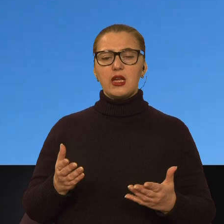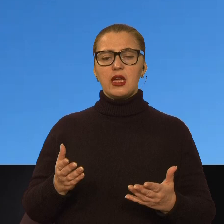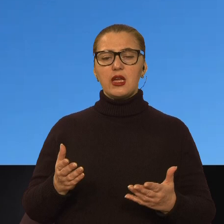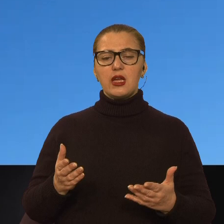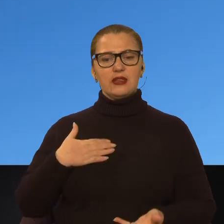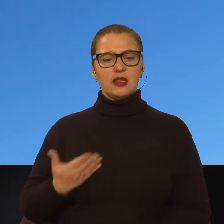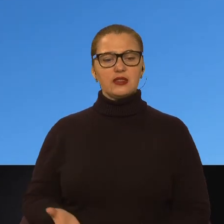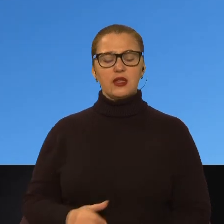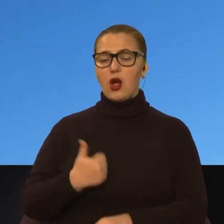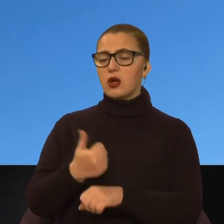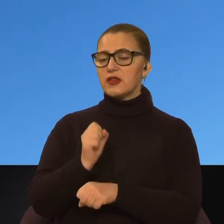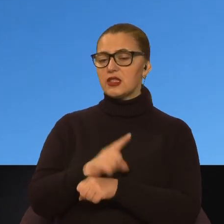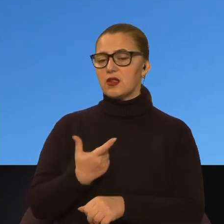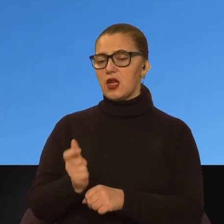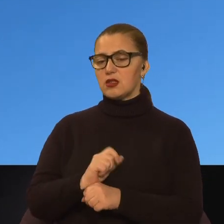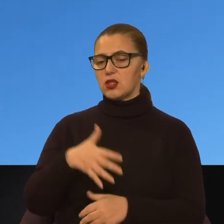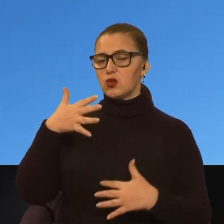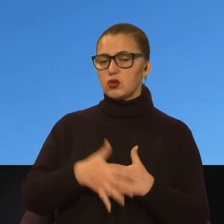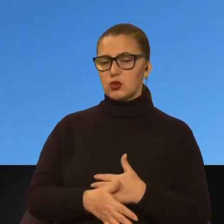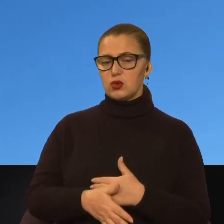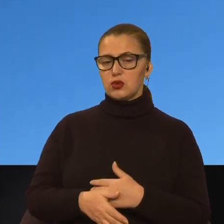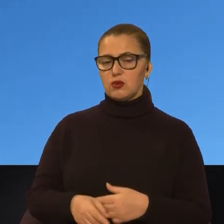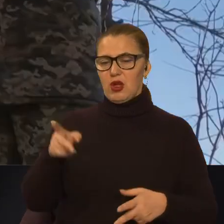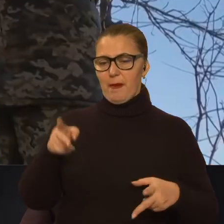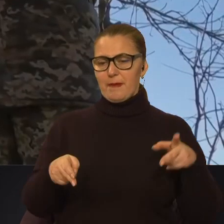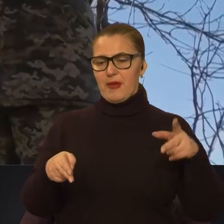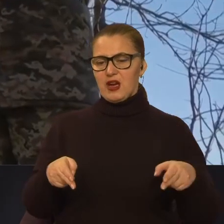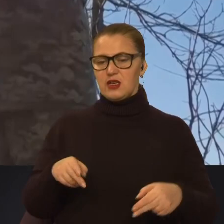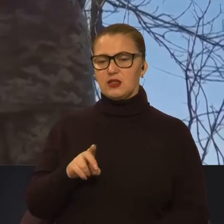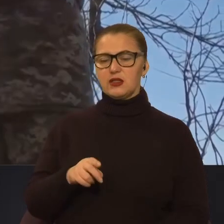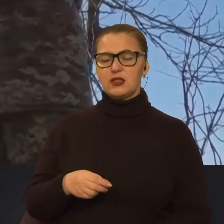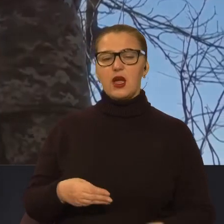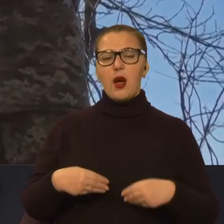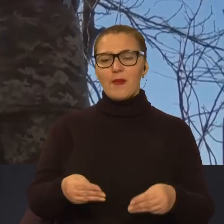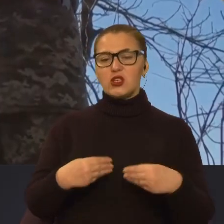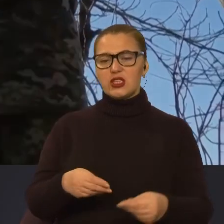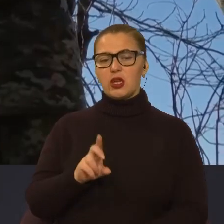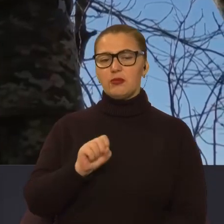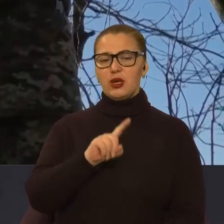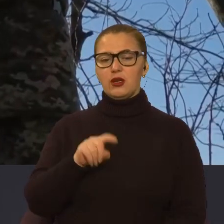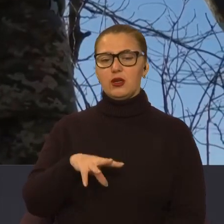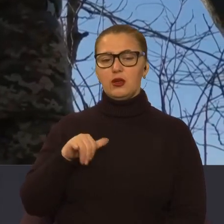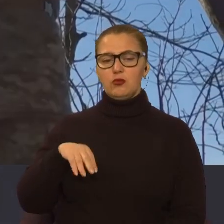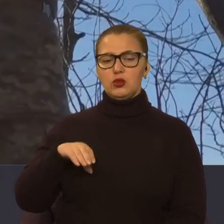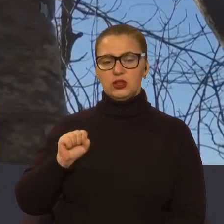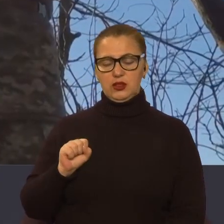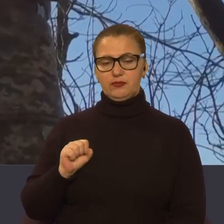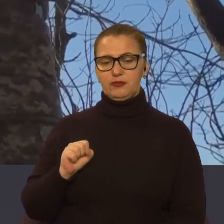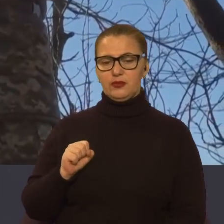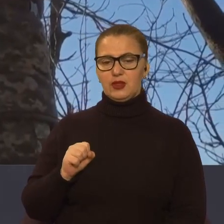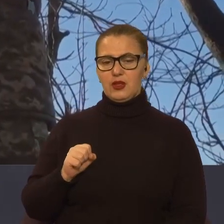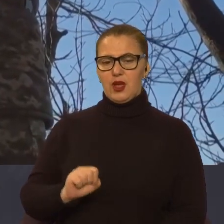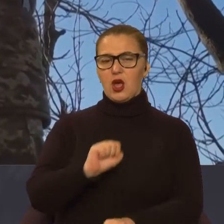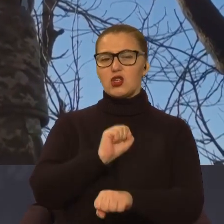Основна задача дуже зрозуміла – перерізати постачання Бахмута, перерізати артерії, за якими може